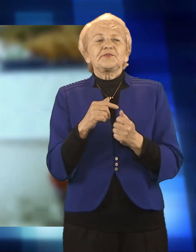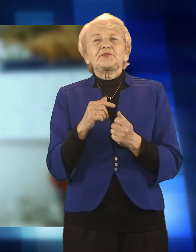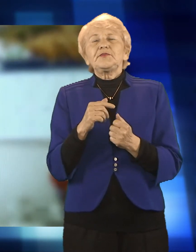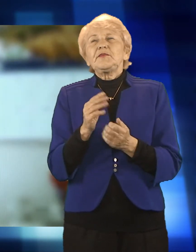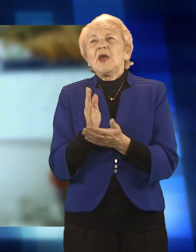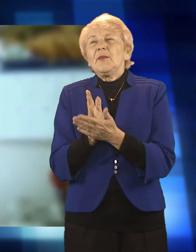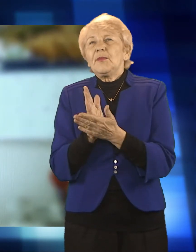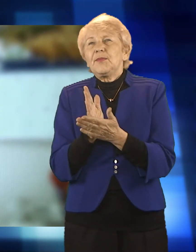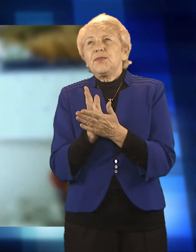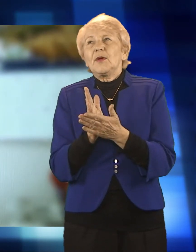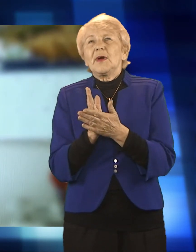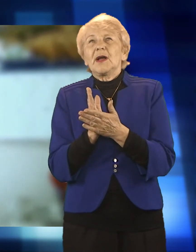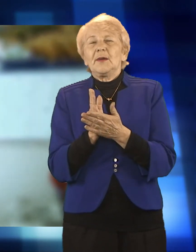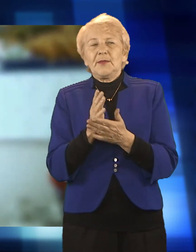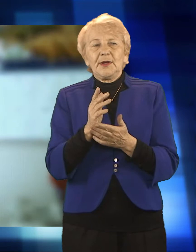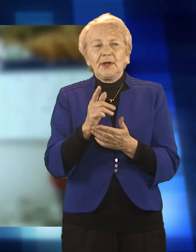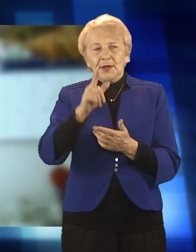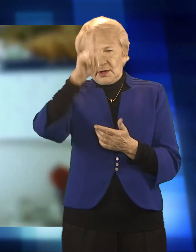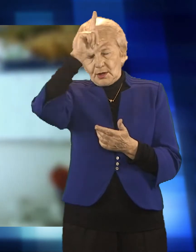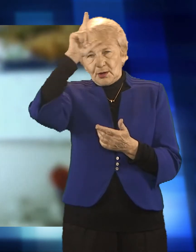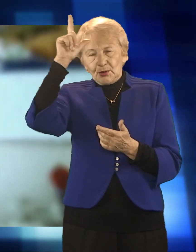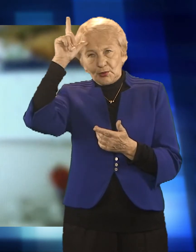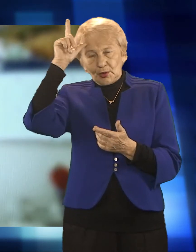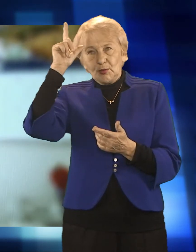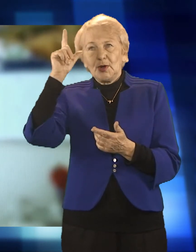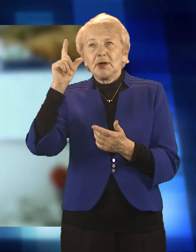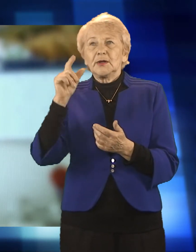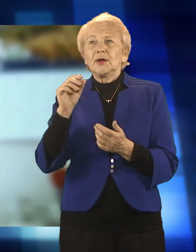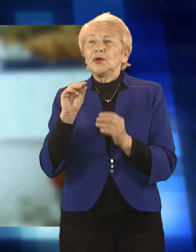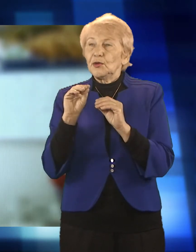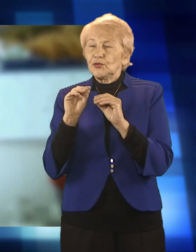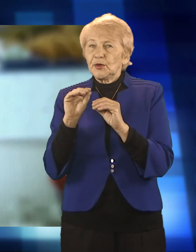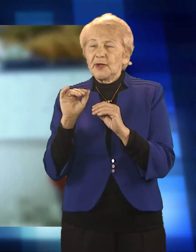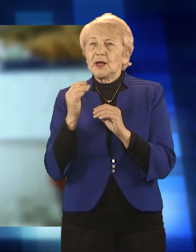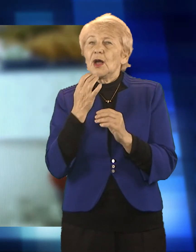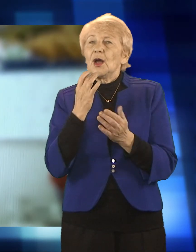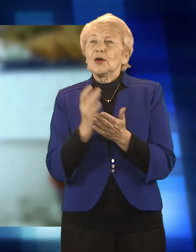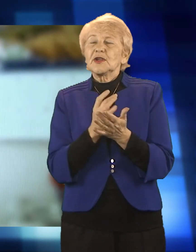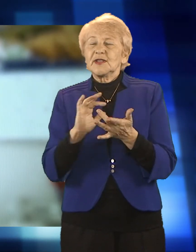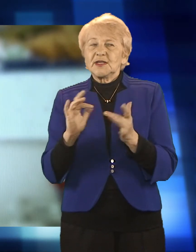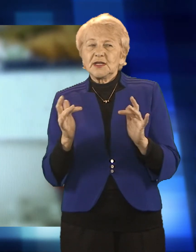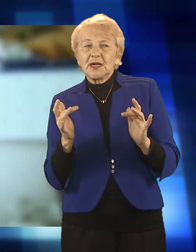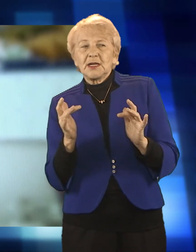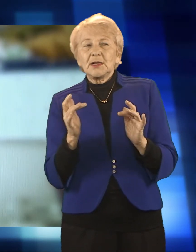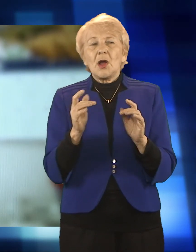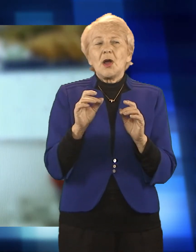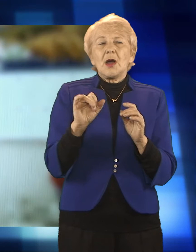do Ministerstwa za pośrednictwem Śląskiego Urzędu Wojewódzkiego. Więc to jest dodatkowe